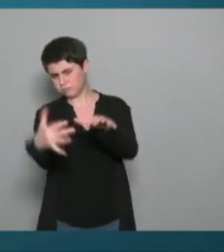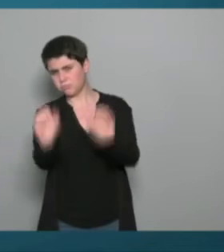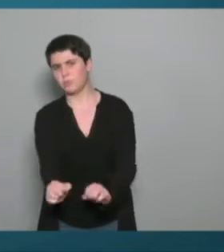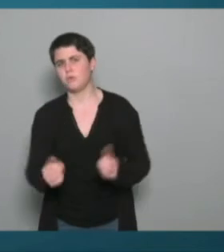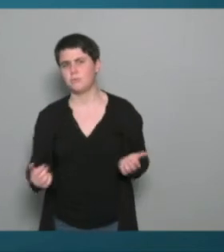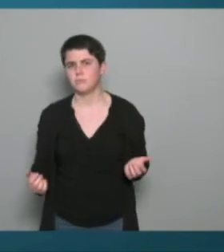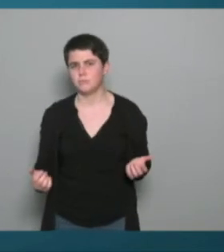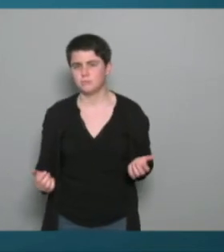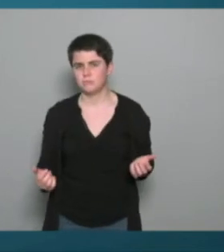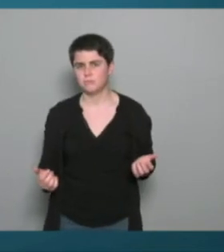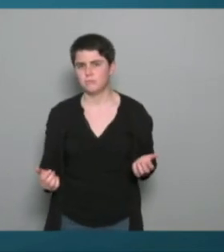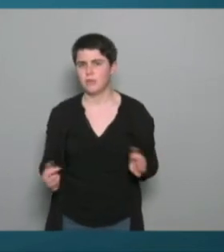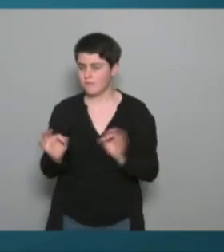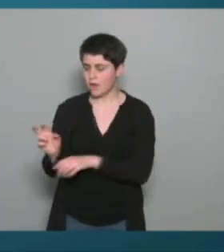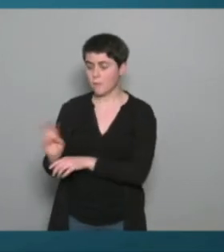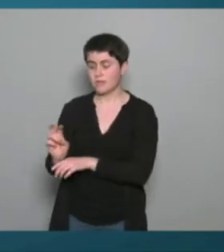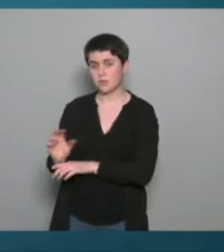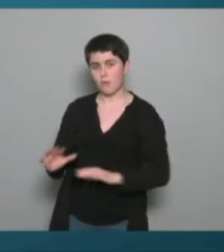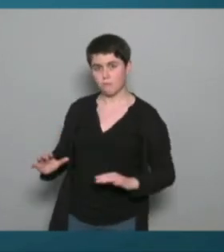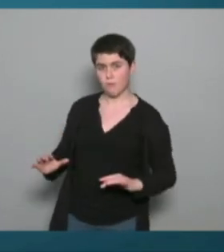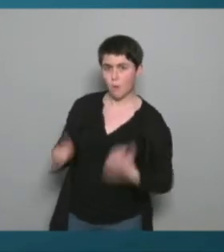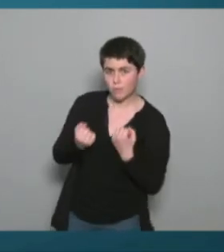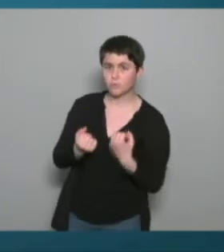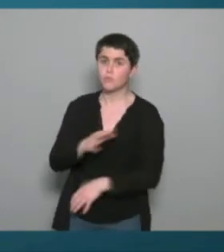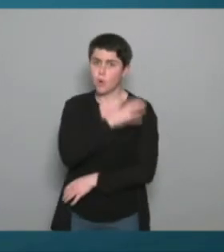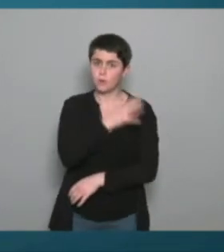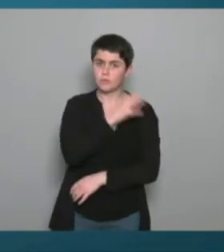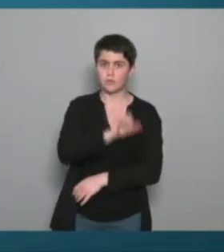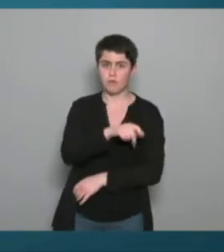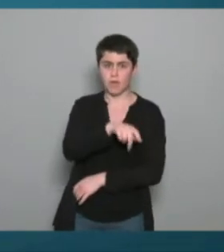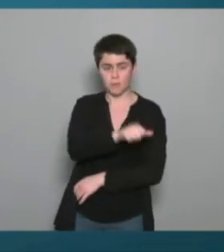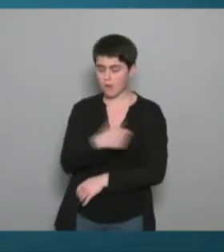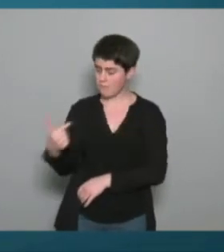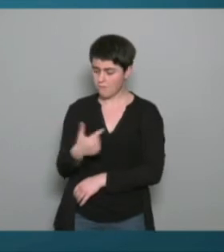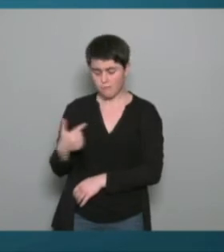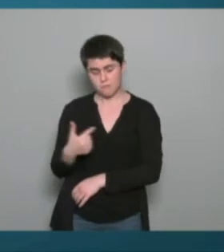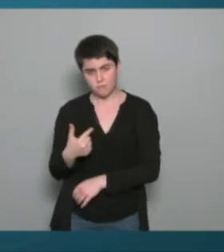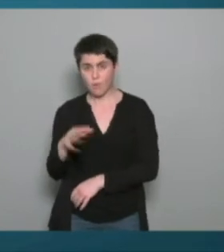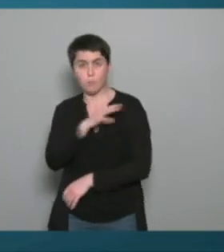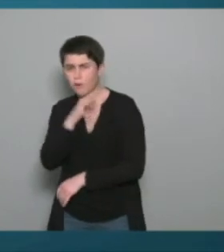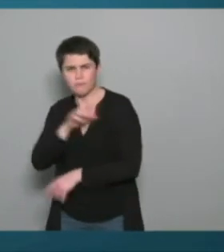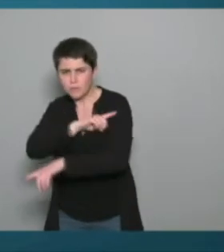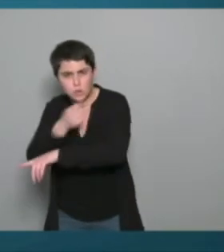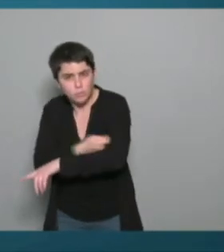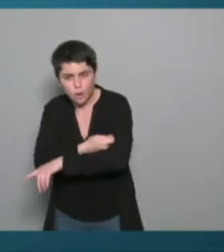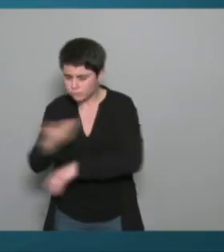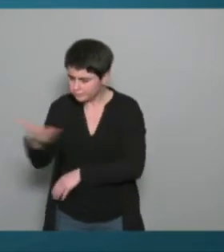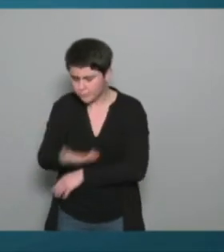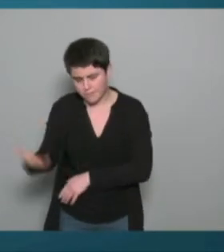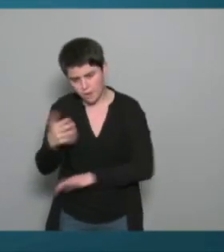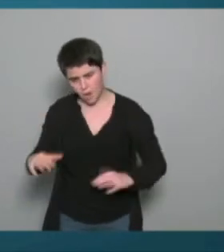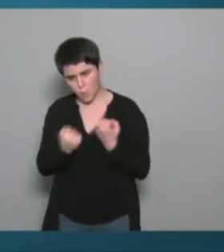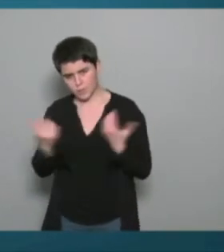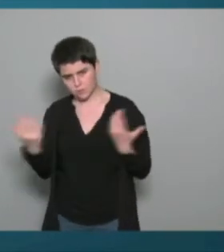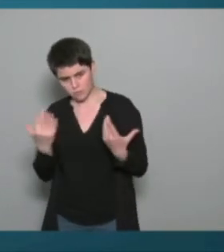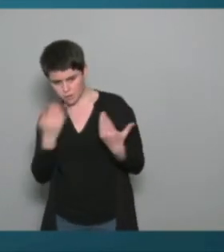capacités de nos éducateurs nous enseignera pas à pouvoir prof de sport de pouvoir à un moment donné adapter aussi